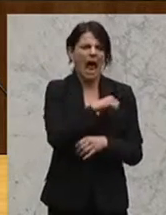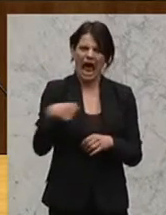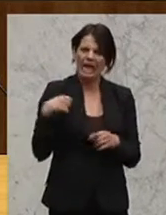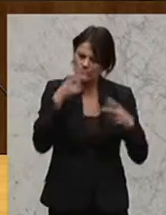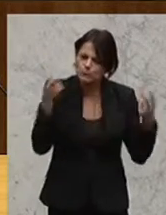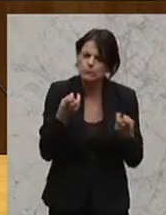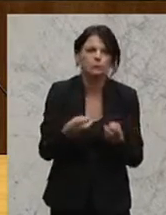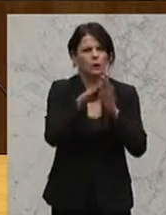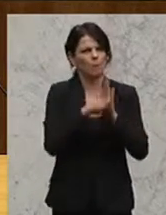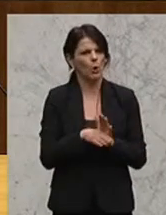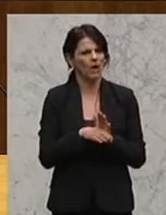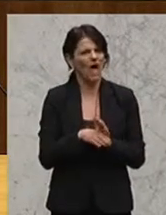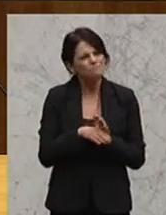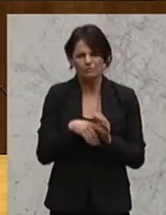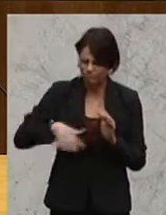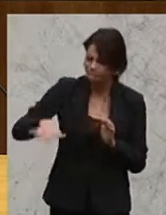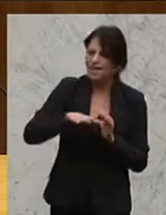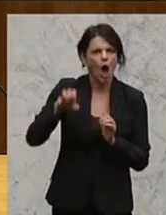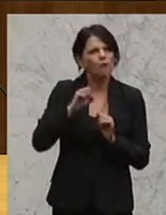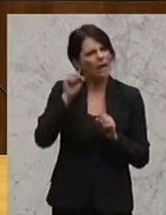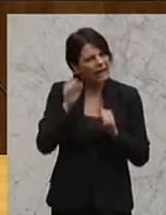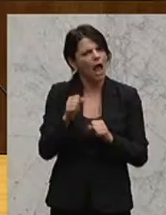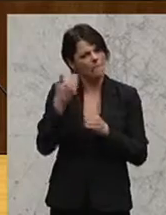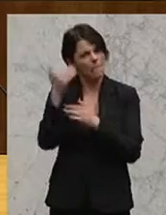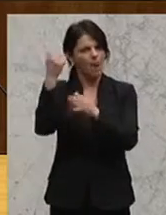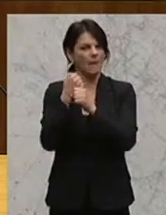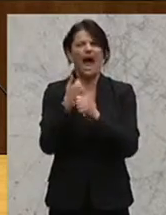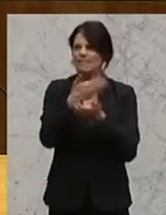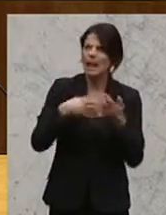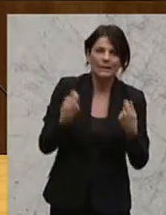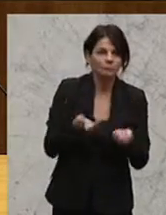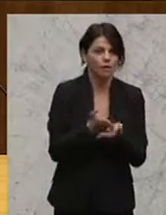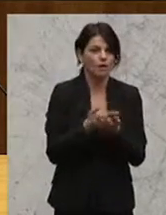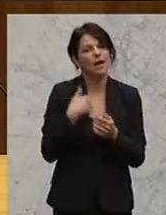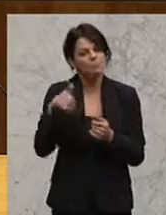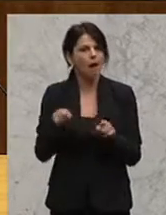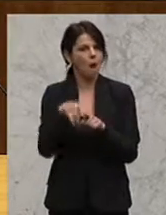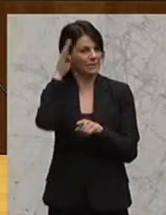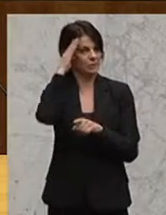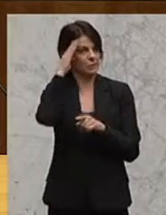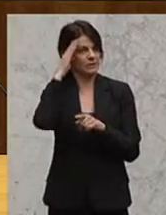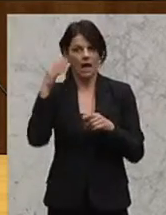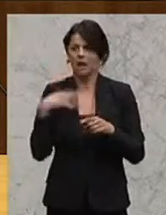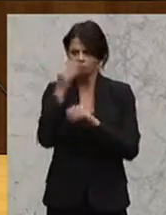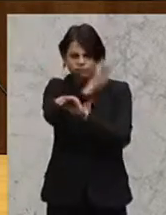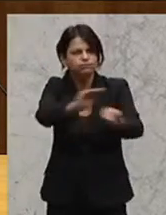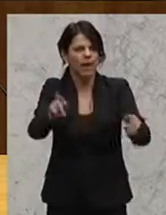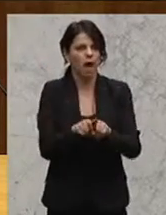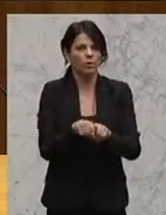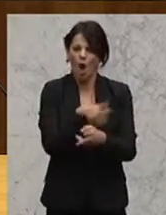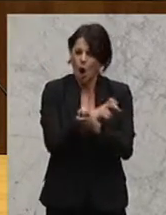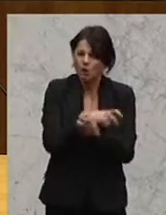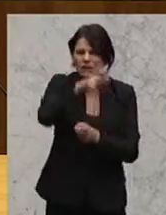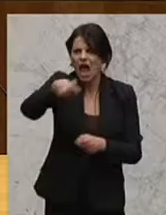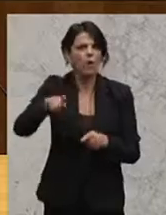all das kann man durchaus verstärken, gibt es zum Teil schon. Man muss halt das Bewusstsein auch schaffen, man muss halt in Österreich und in